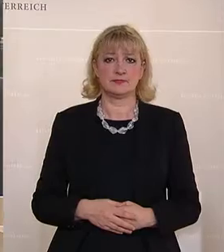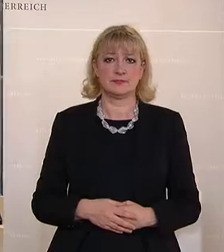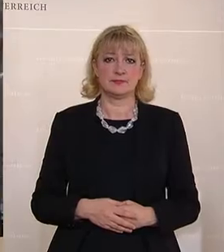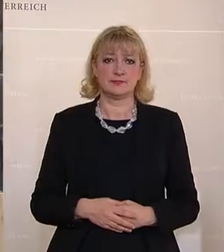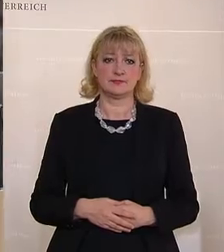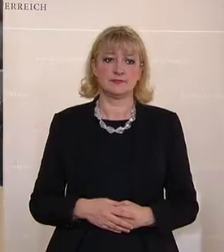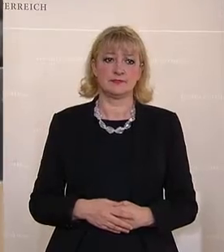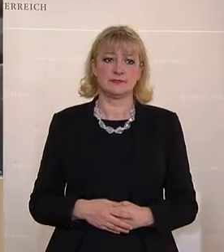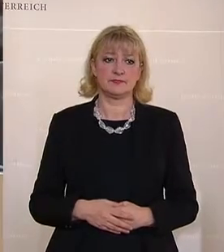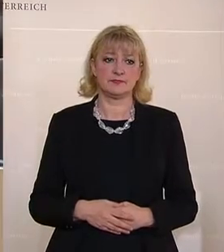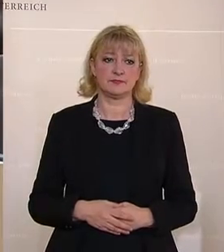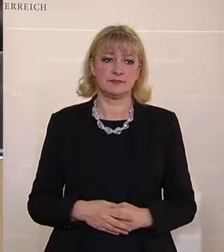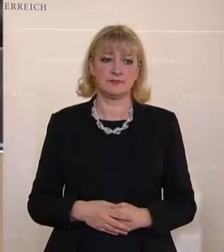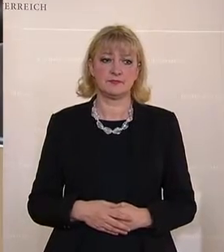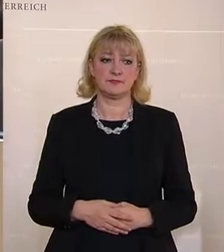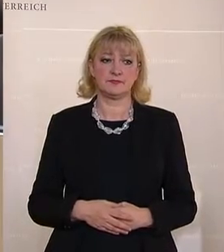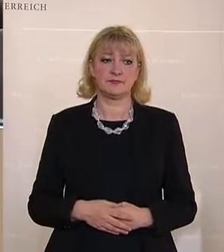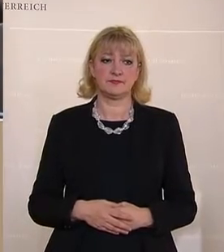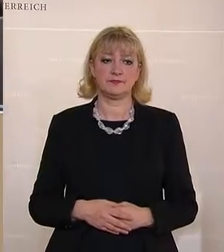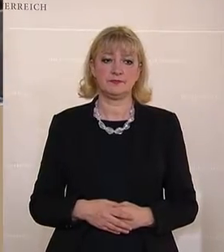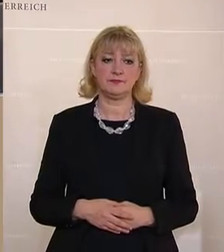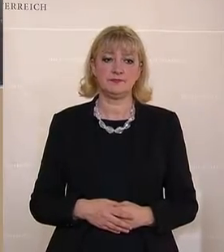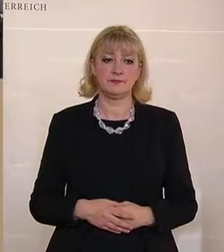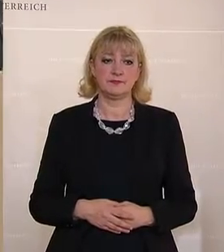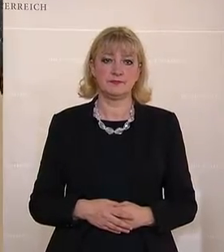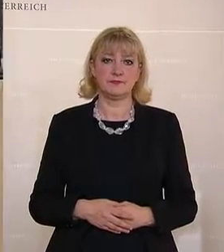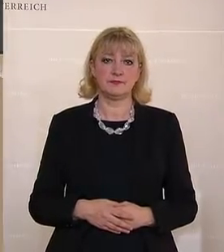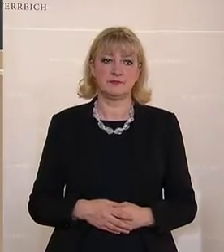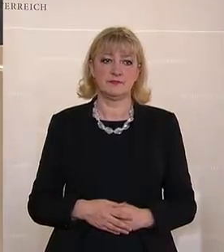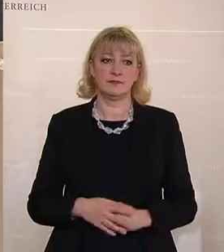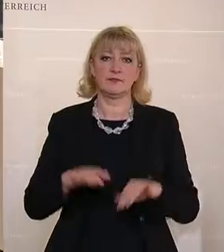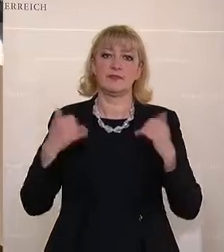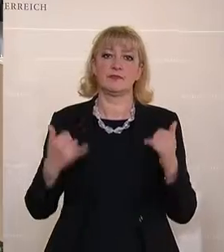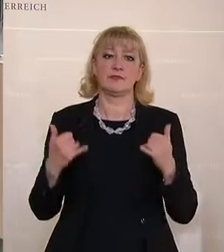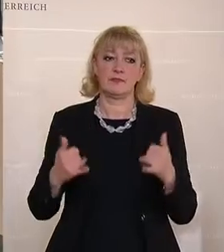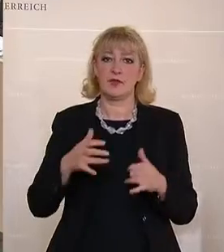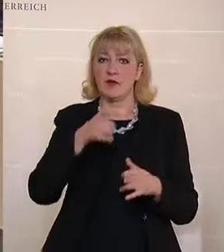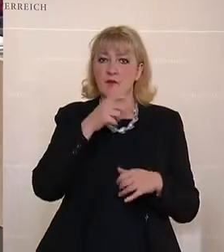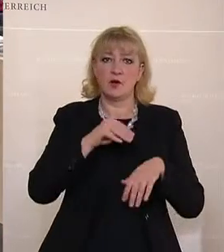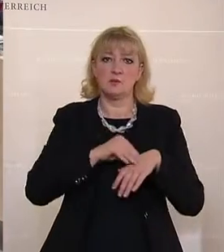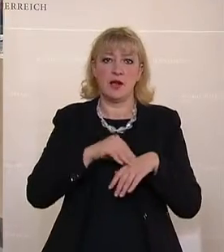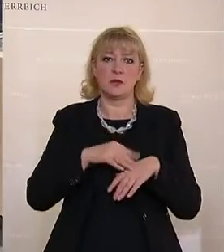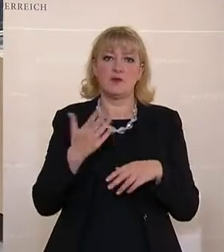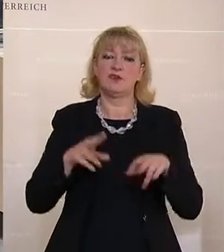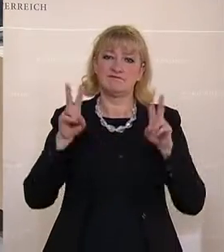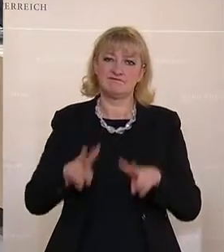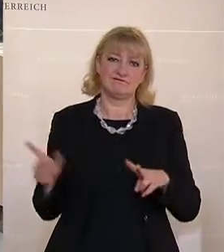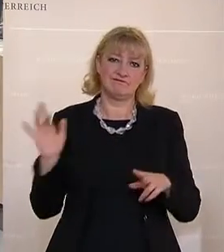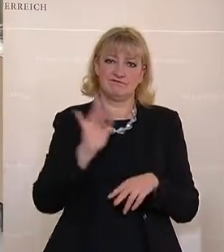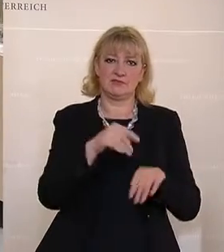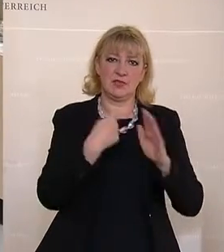Jetzt hat sich Werkschafter Josef Muchitsch von der SPÖ zu einer tatsächlichen Berichtigung zu Wort gemeldet.